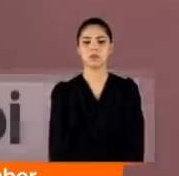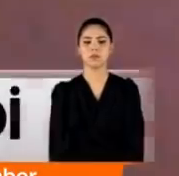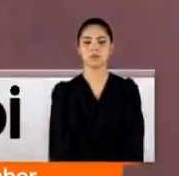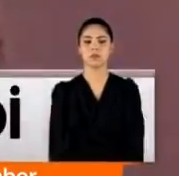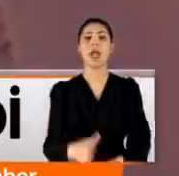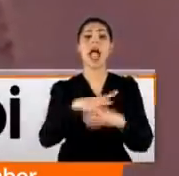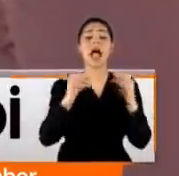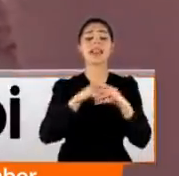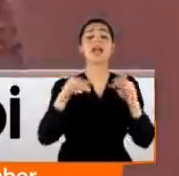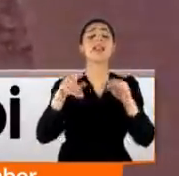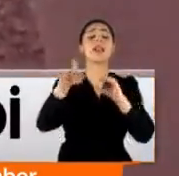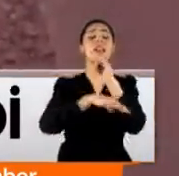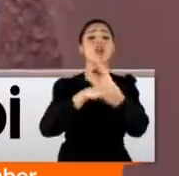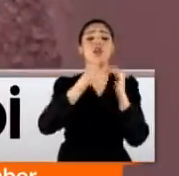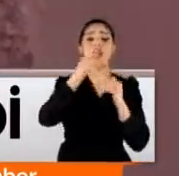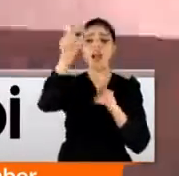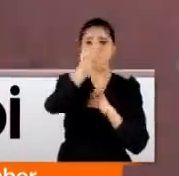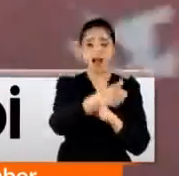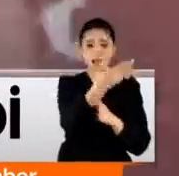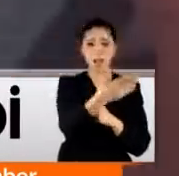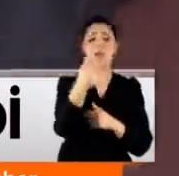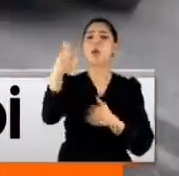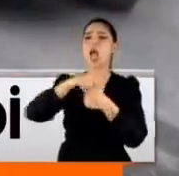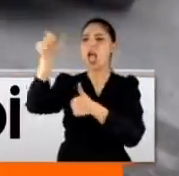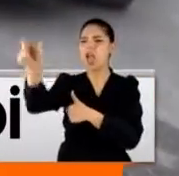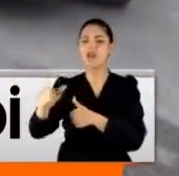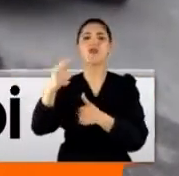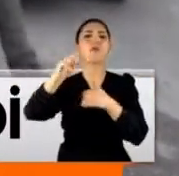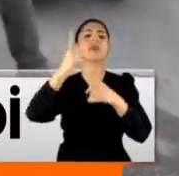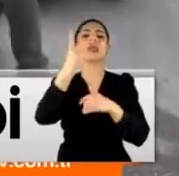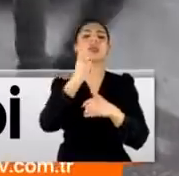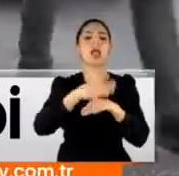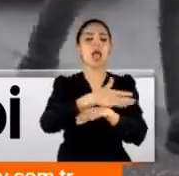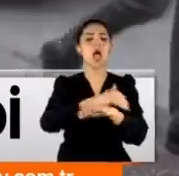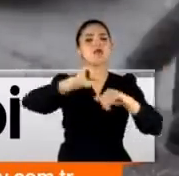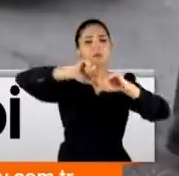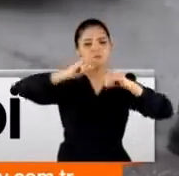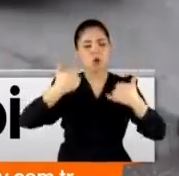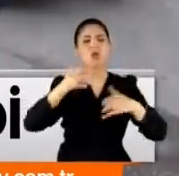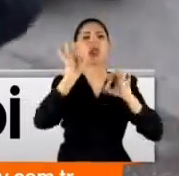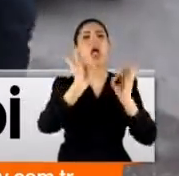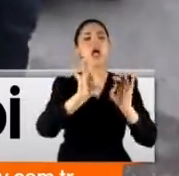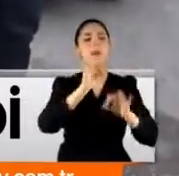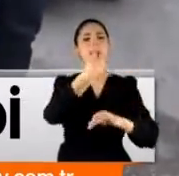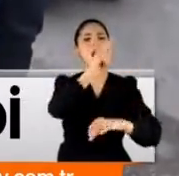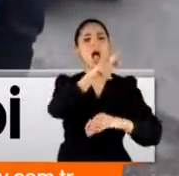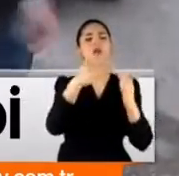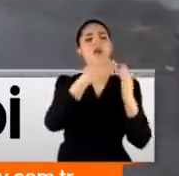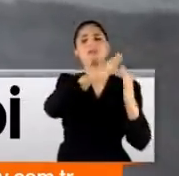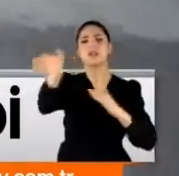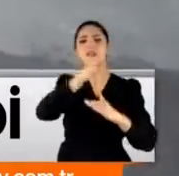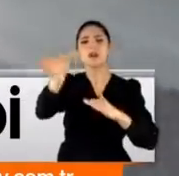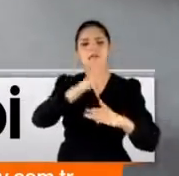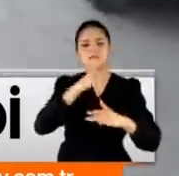Adana'da yaşayan Ali Müjdeci eşinden iki yıl önce boşanmıştı. Ama sık sık alkollü bir şekilde eski eşinin evine geliyordu.